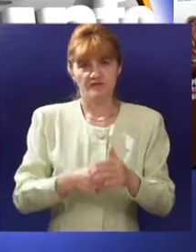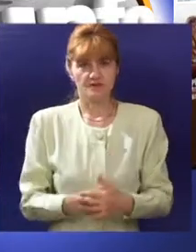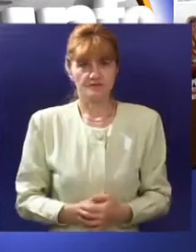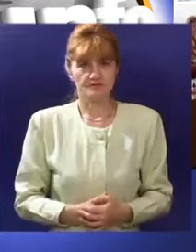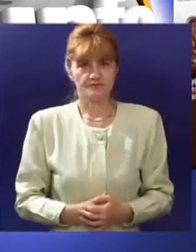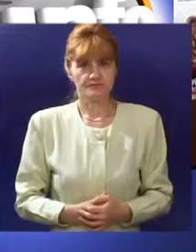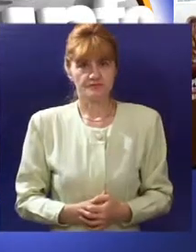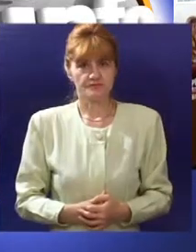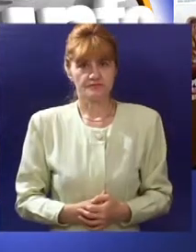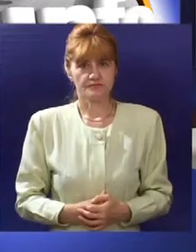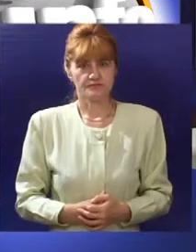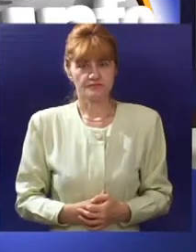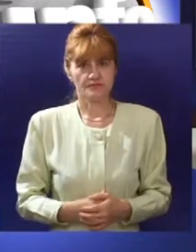mesto